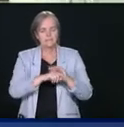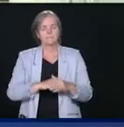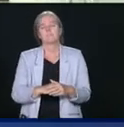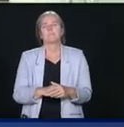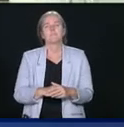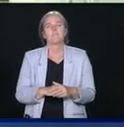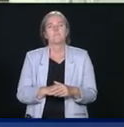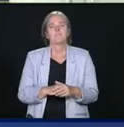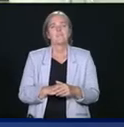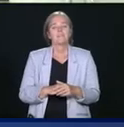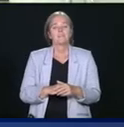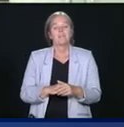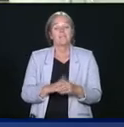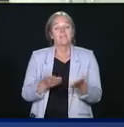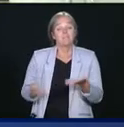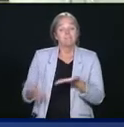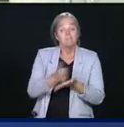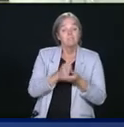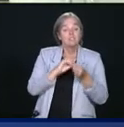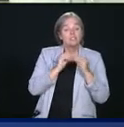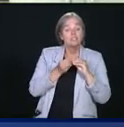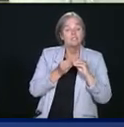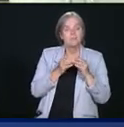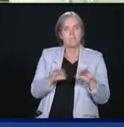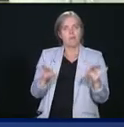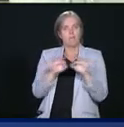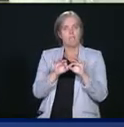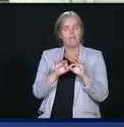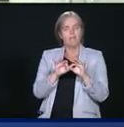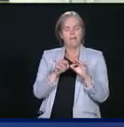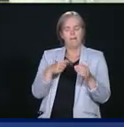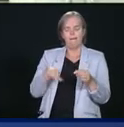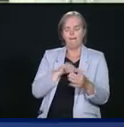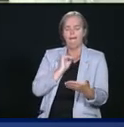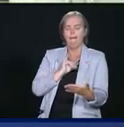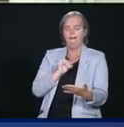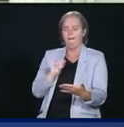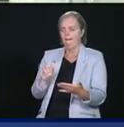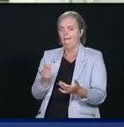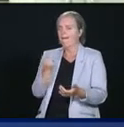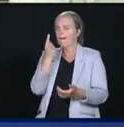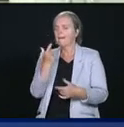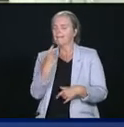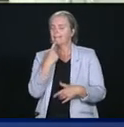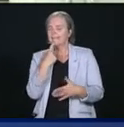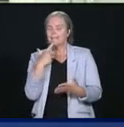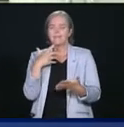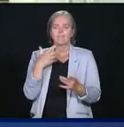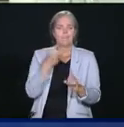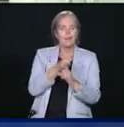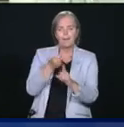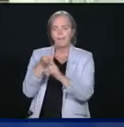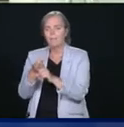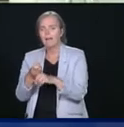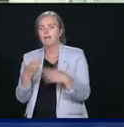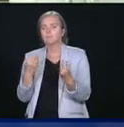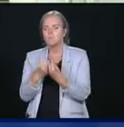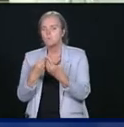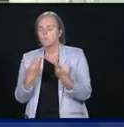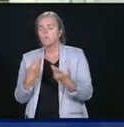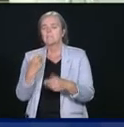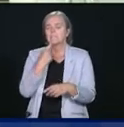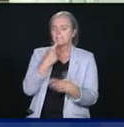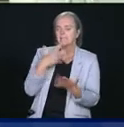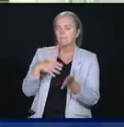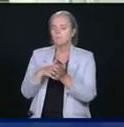détails plus précis sur qui est plus vulnérable, qui a été infecté. Et c'est quelque chose que nous savons qu'il est